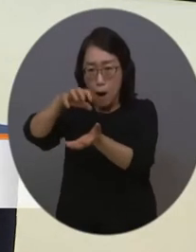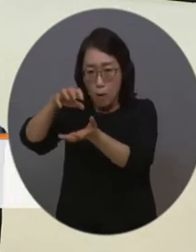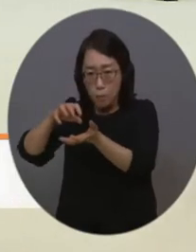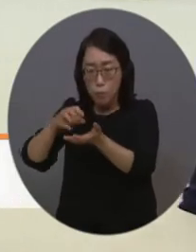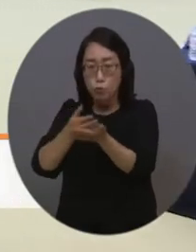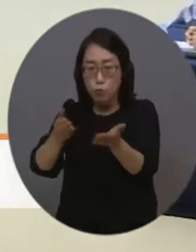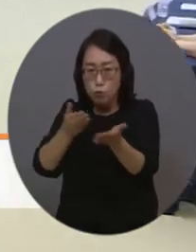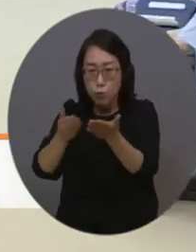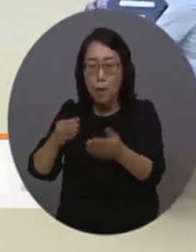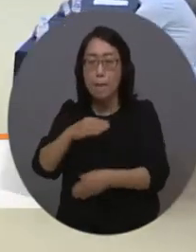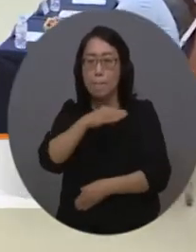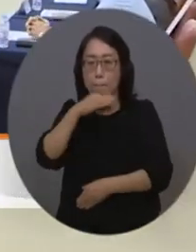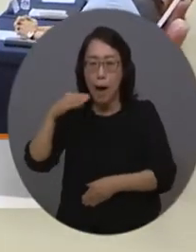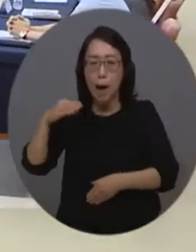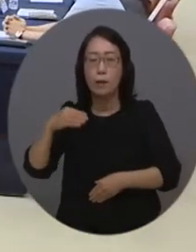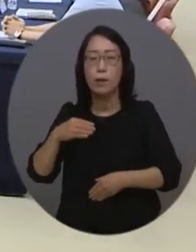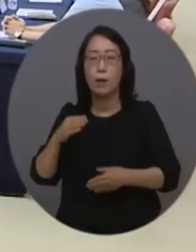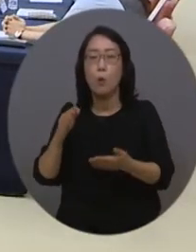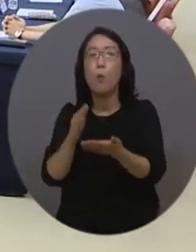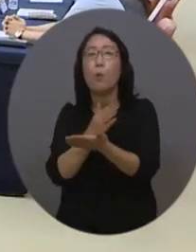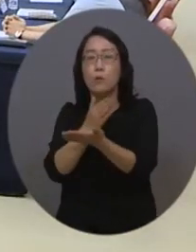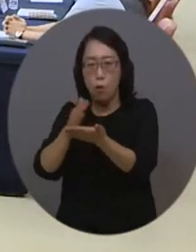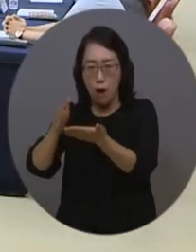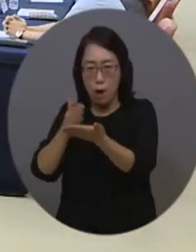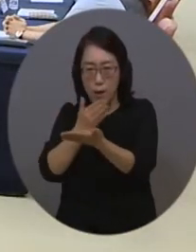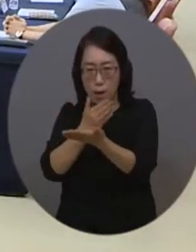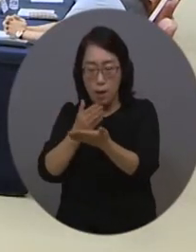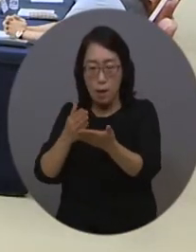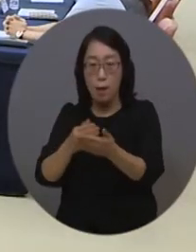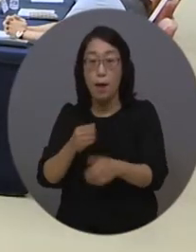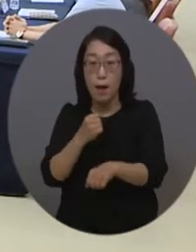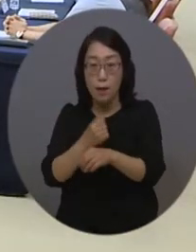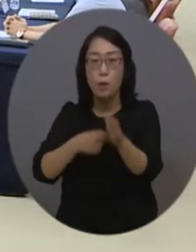높이고 지방자치단체와 소통하고 협력하기 위함입니다.